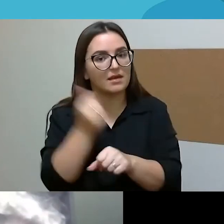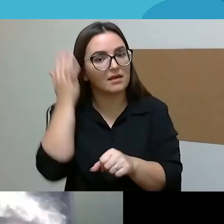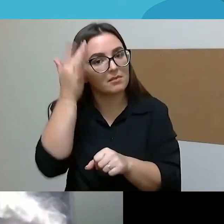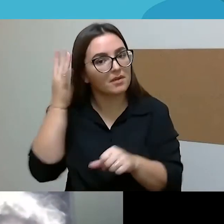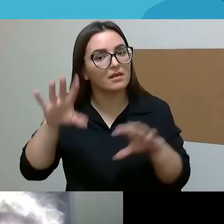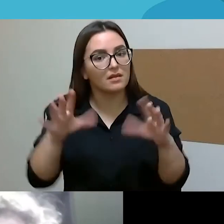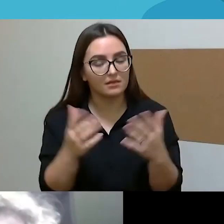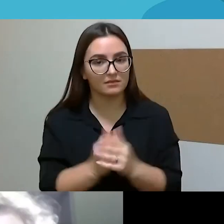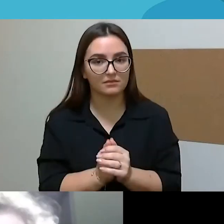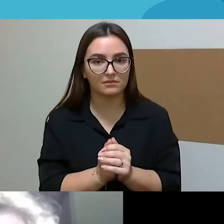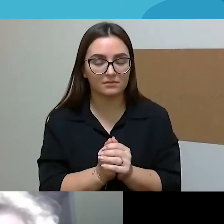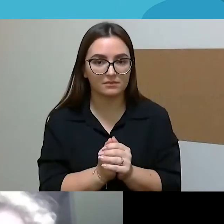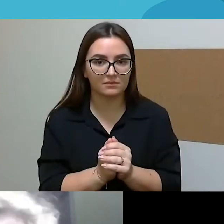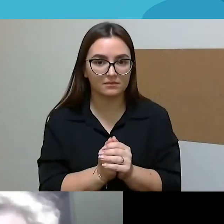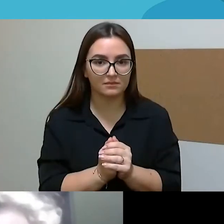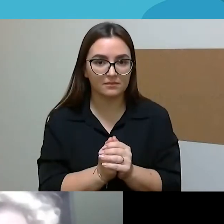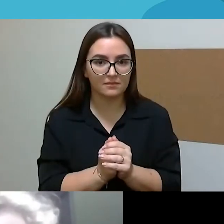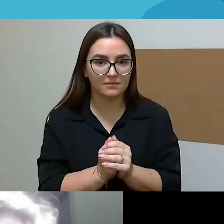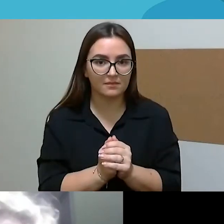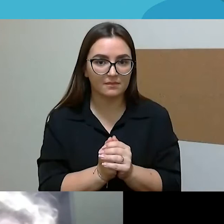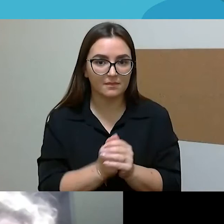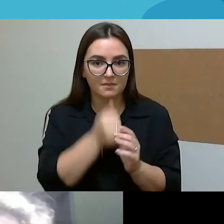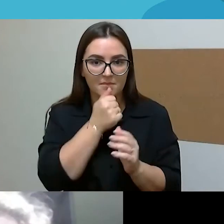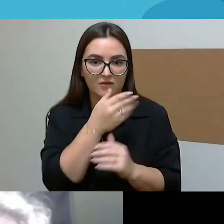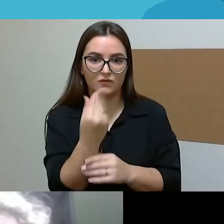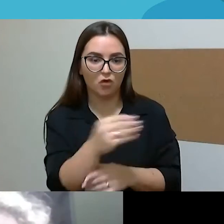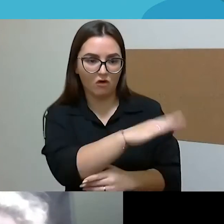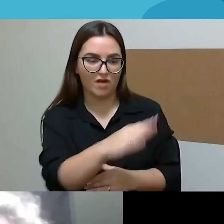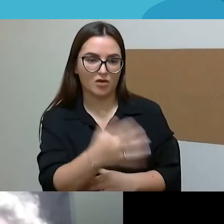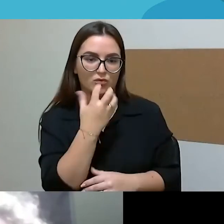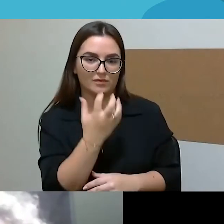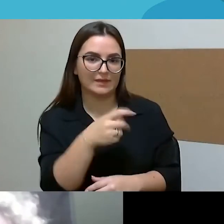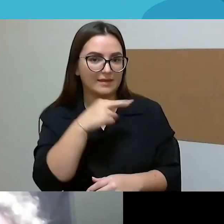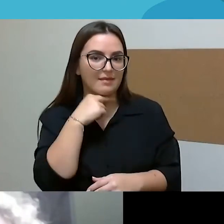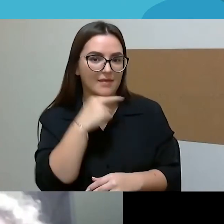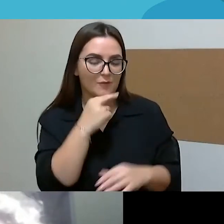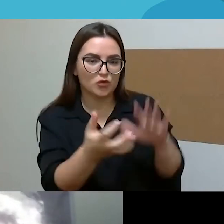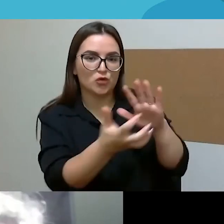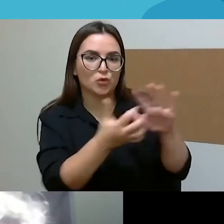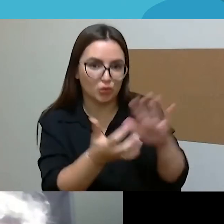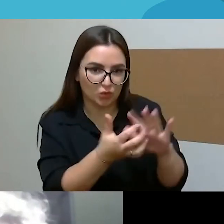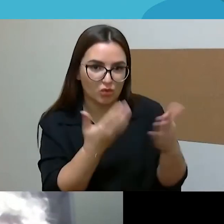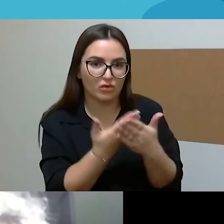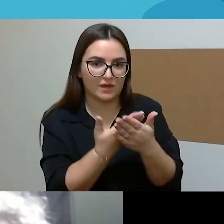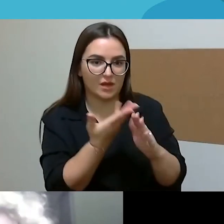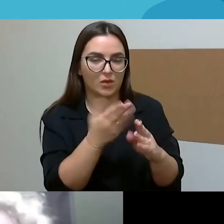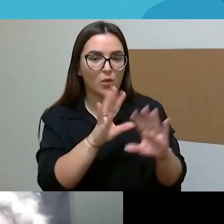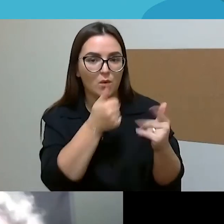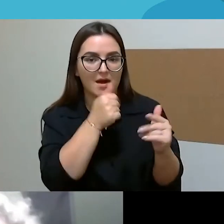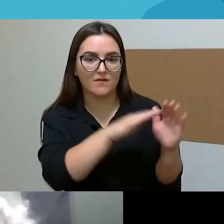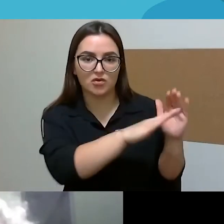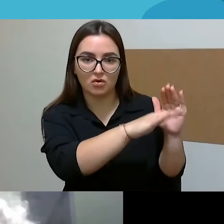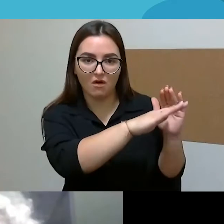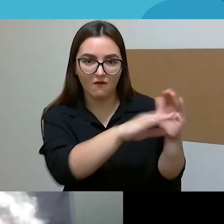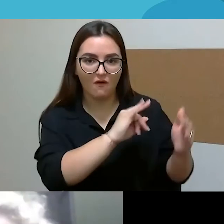tokiamis praktikomis, nu iš esmės, apvagiam savo vaikus, nes nepakankamas tėčio įsitraukimas į vaiko